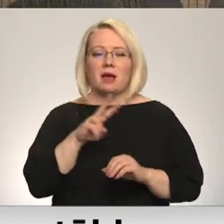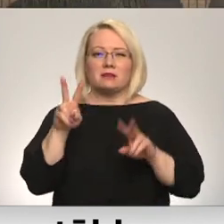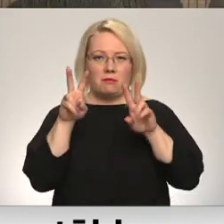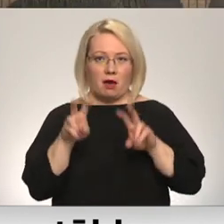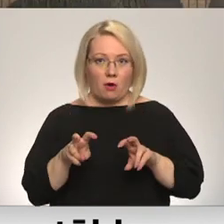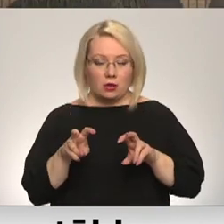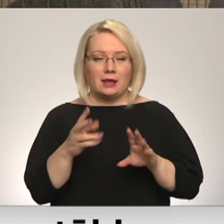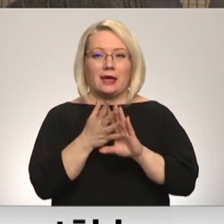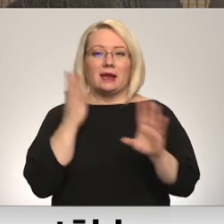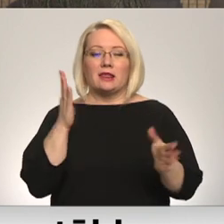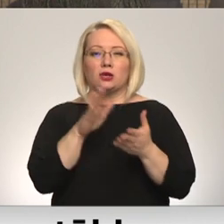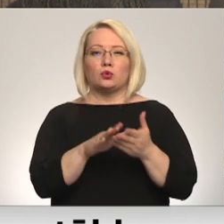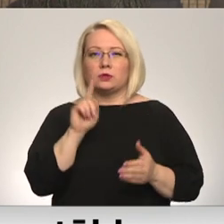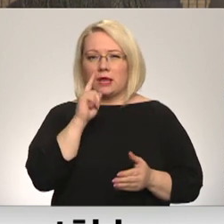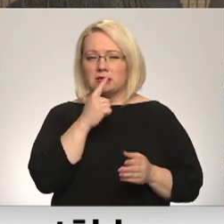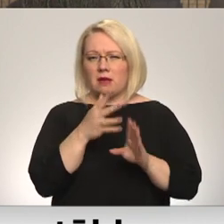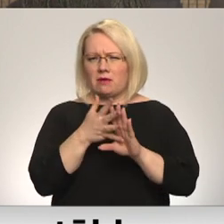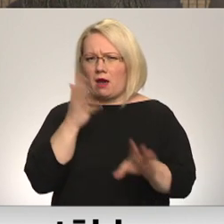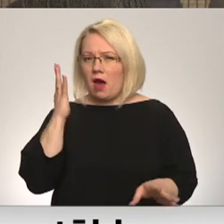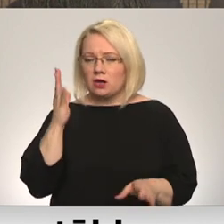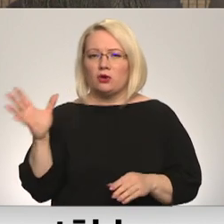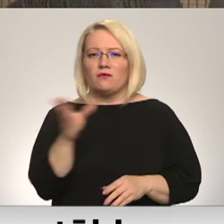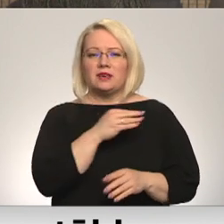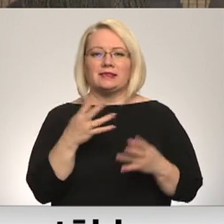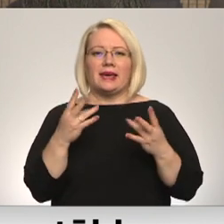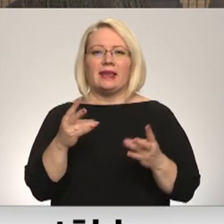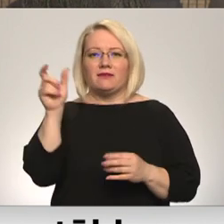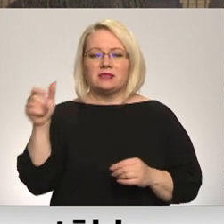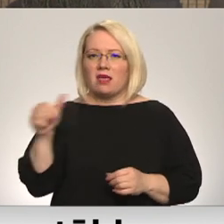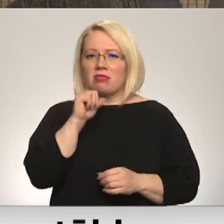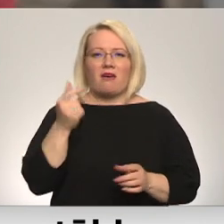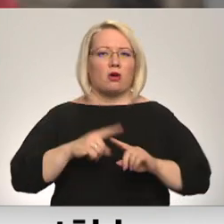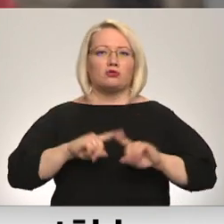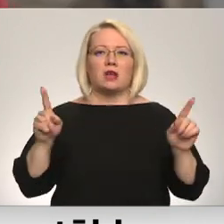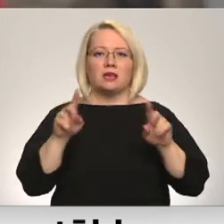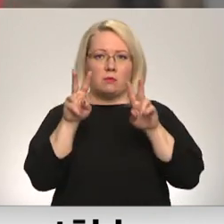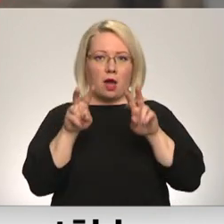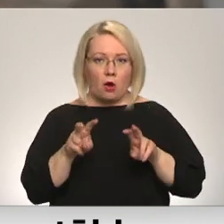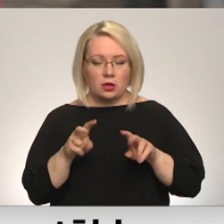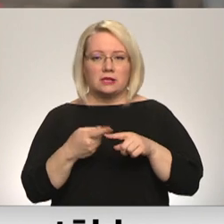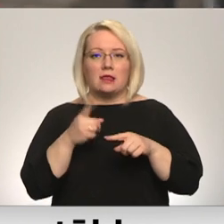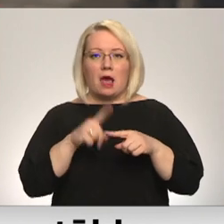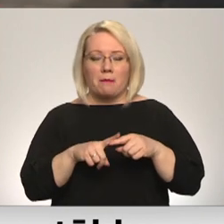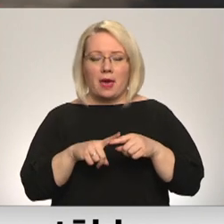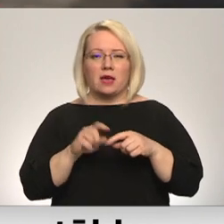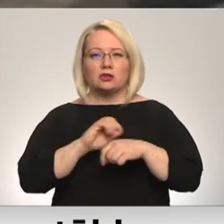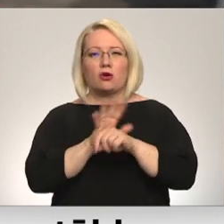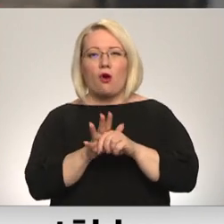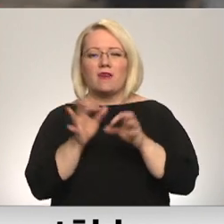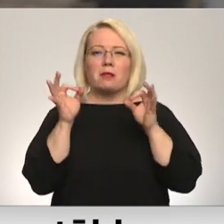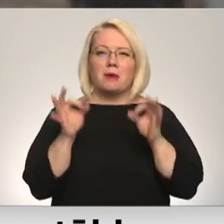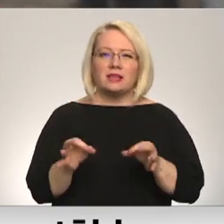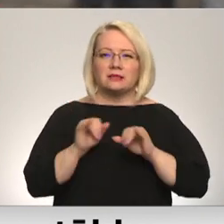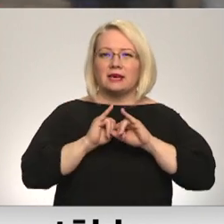Rīndas uz testiem ir gāras un nevis inficētiem var uzreiz pārbaudīties, tāpēc visticamāka vīrusa patiesā